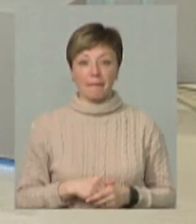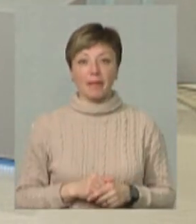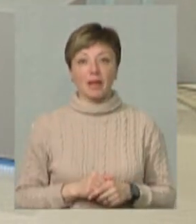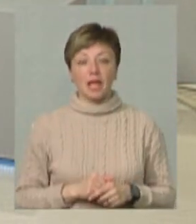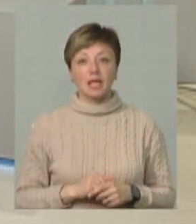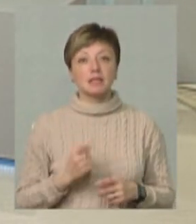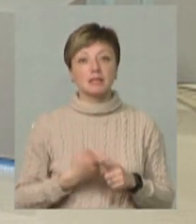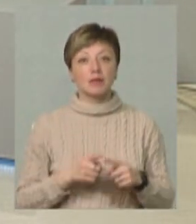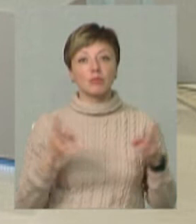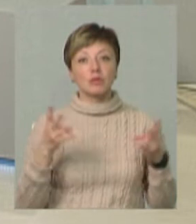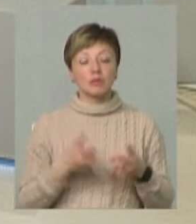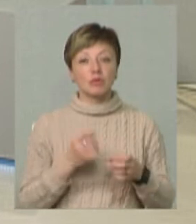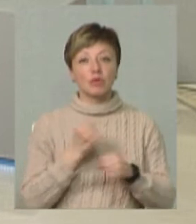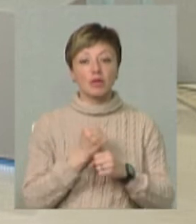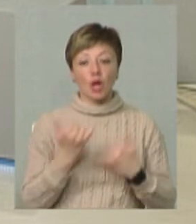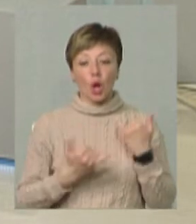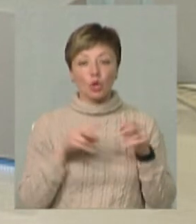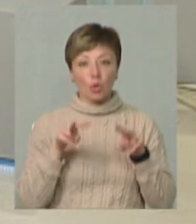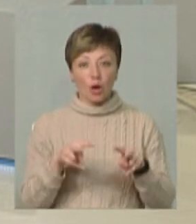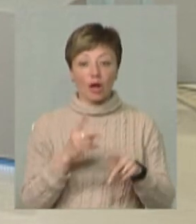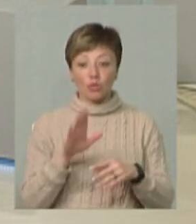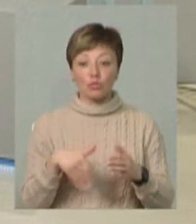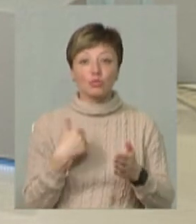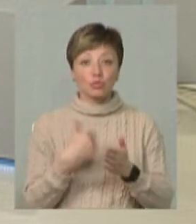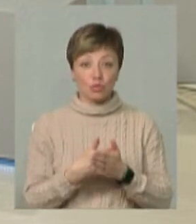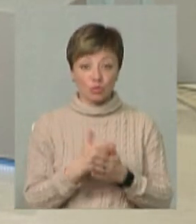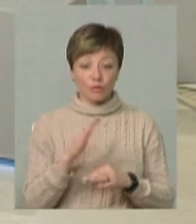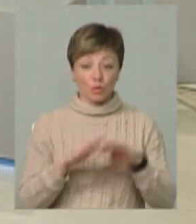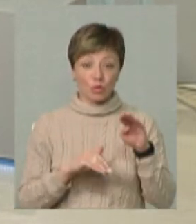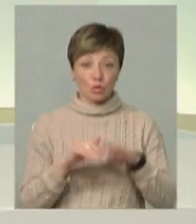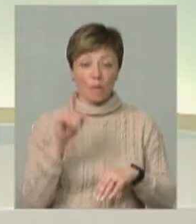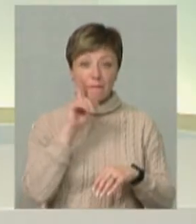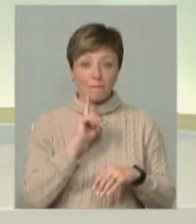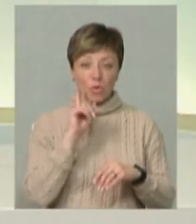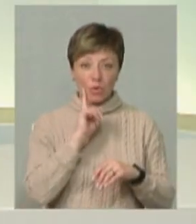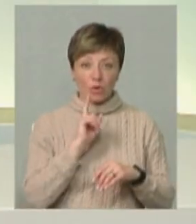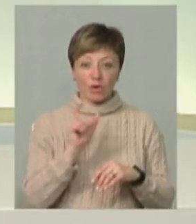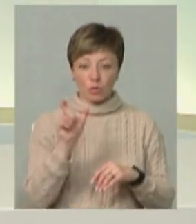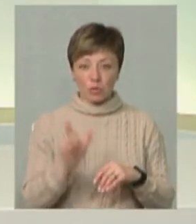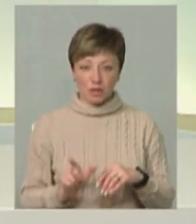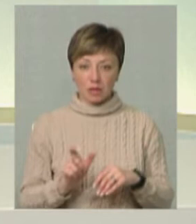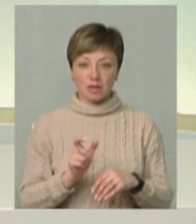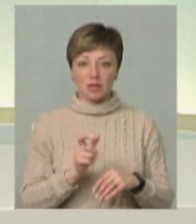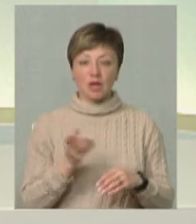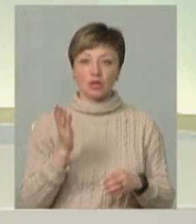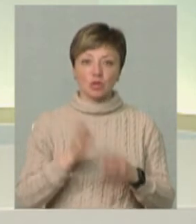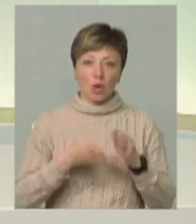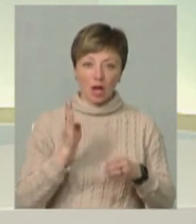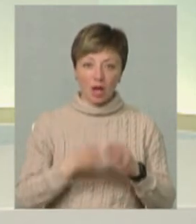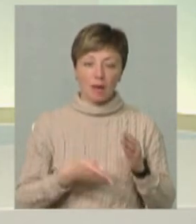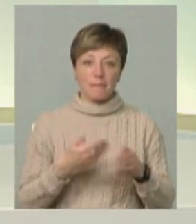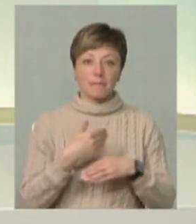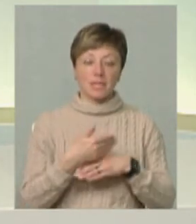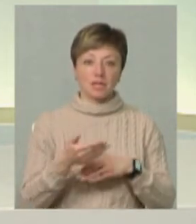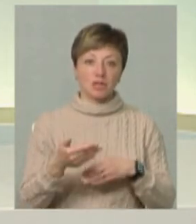Це потрібно робити догляд. І це ми робили до тих пір вручну. Раніше це робили сокирами, а